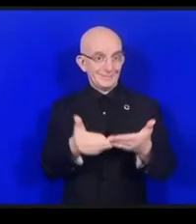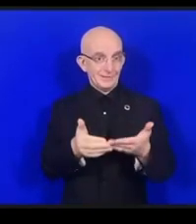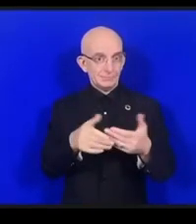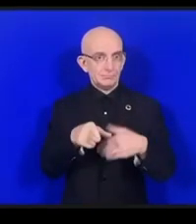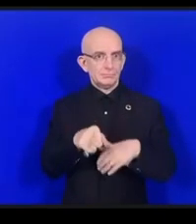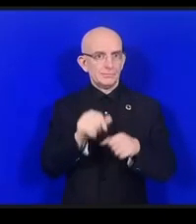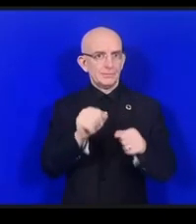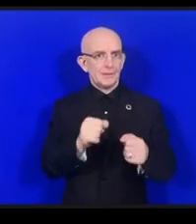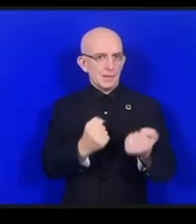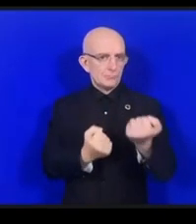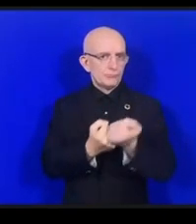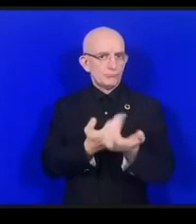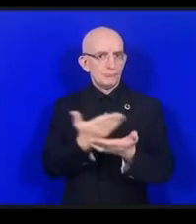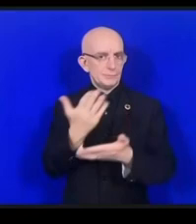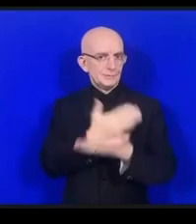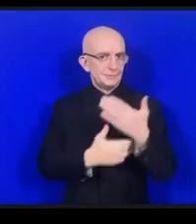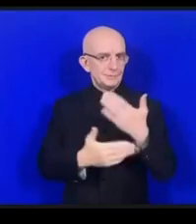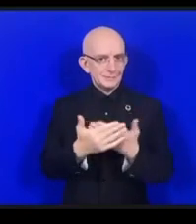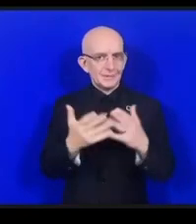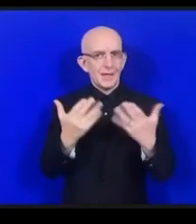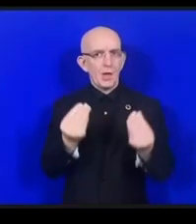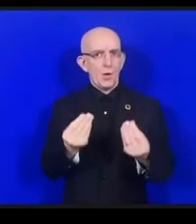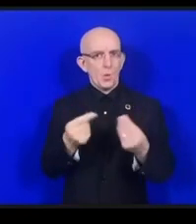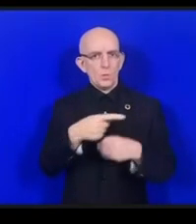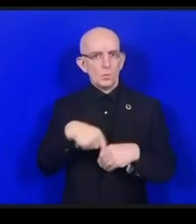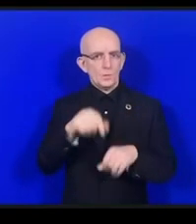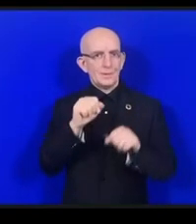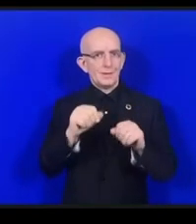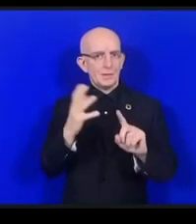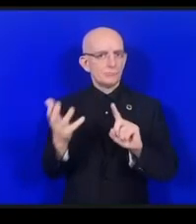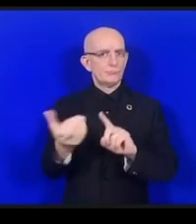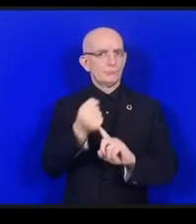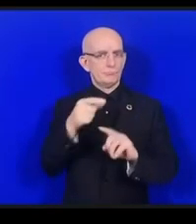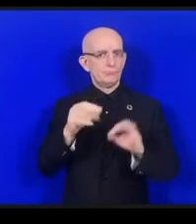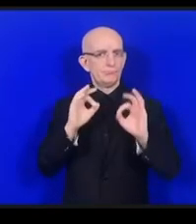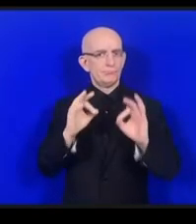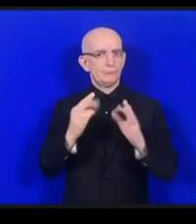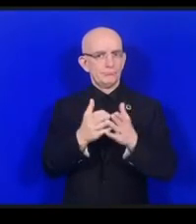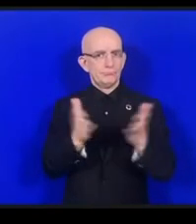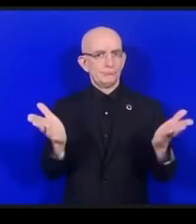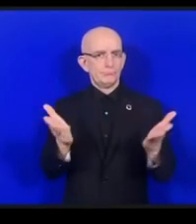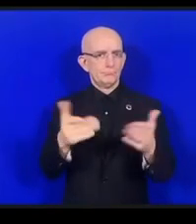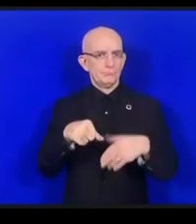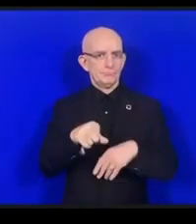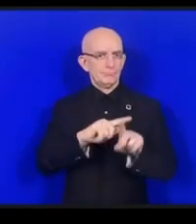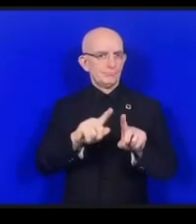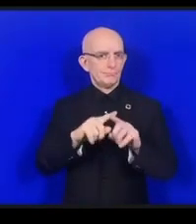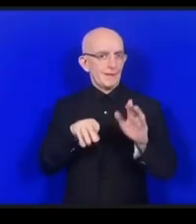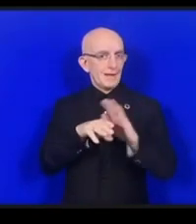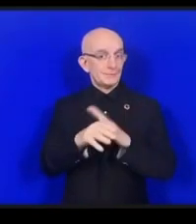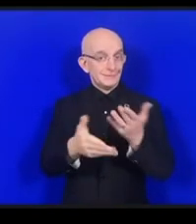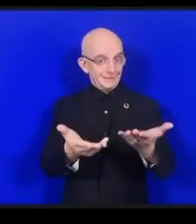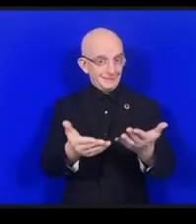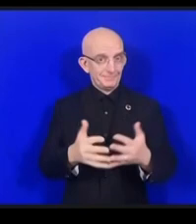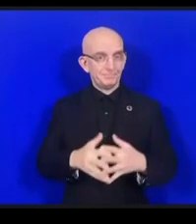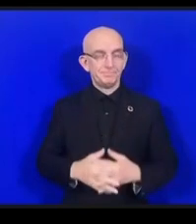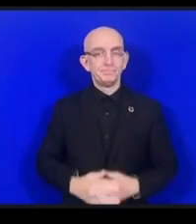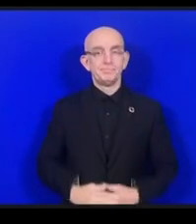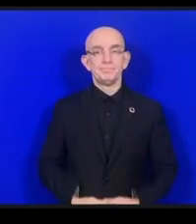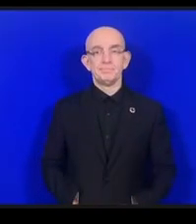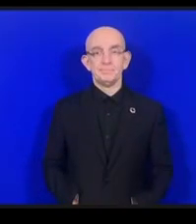かそしてより幅広くアクセスビリティの理解を広げるためにはどうしたらいいんでしょうかありがとうございます